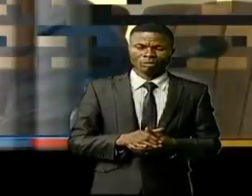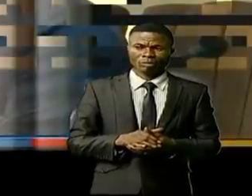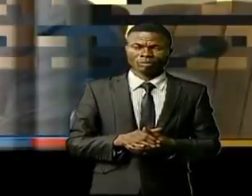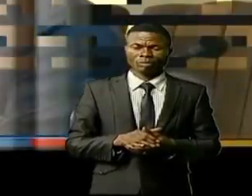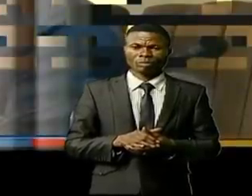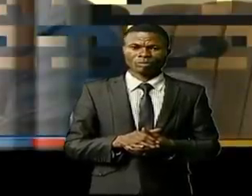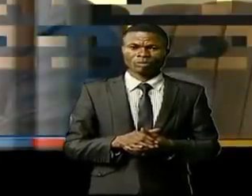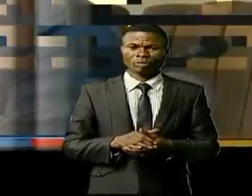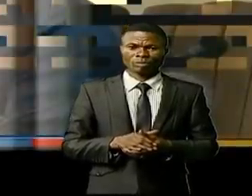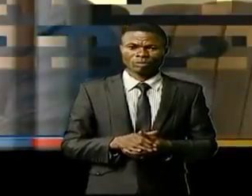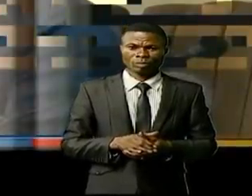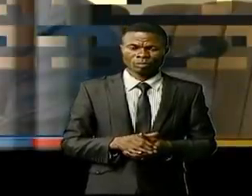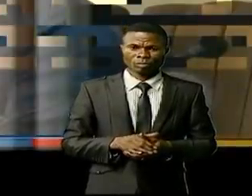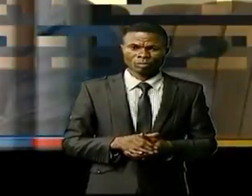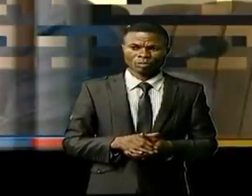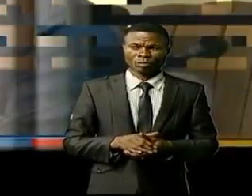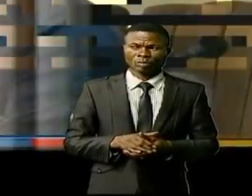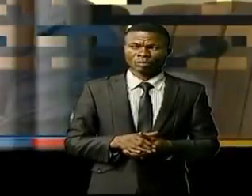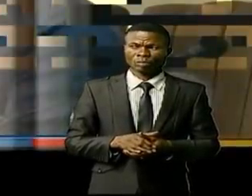'administration Erika Bambar.